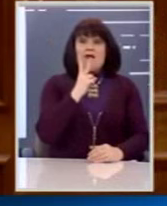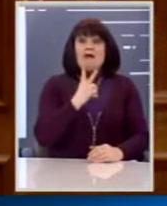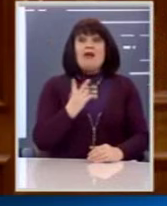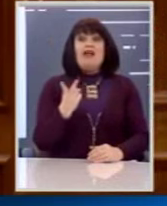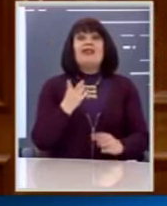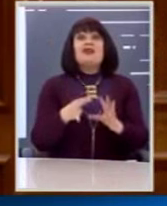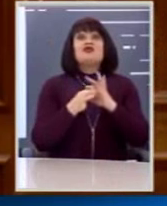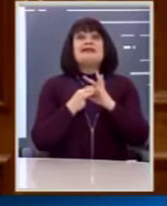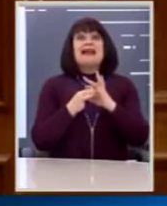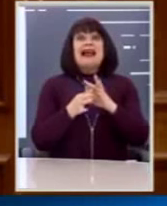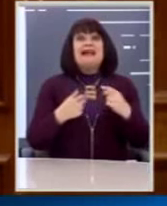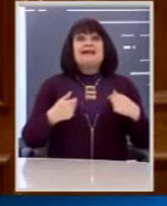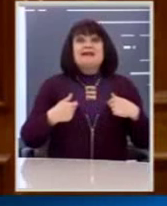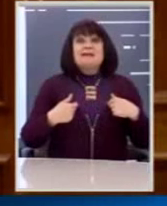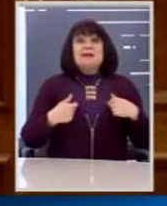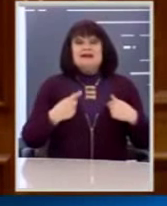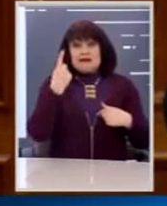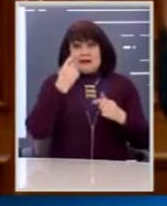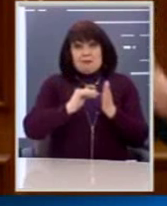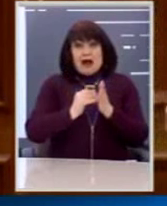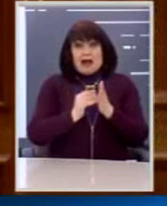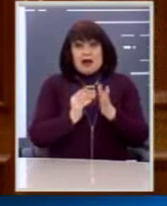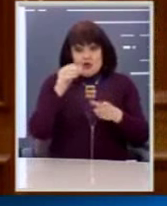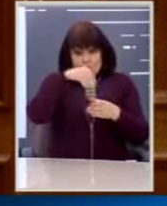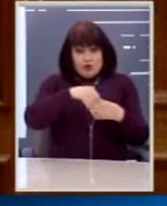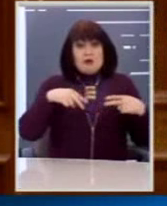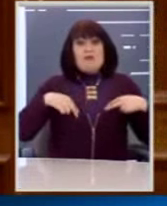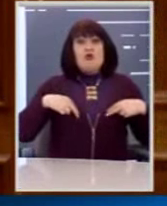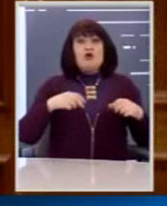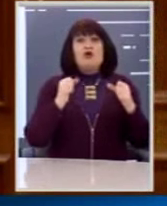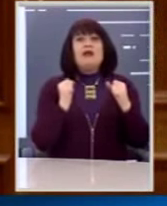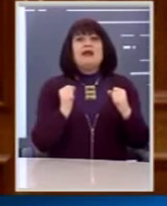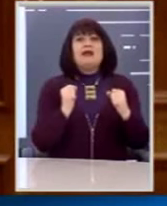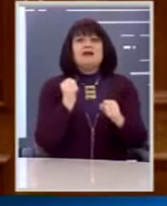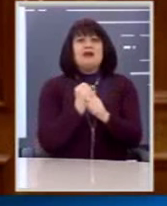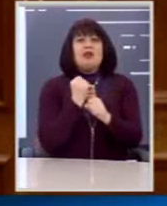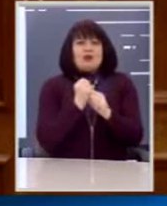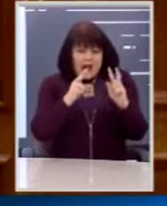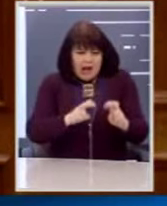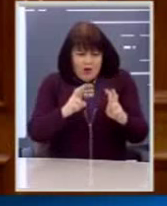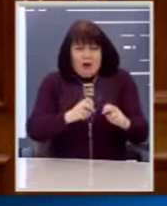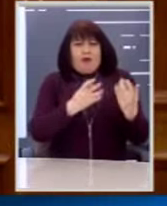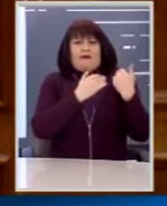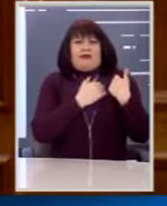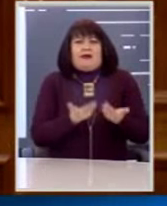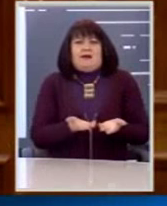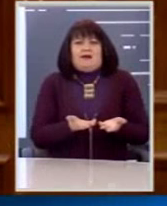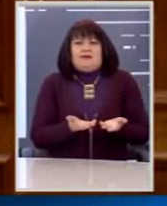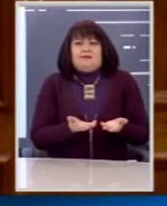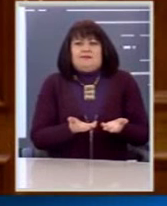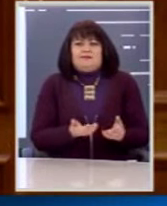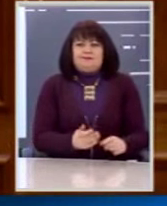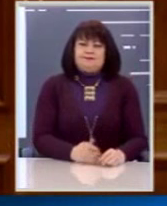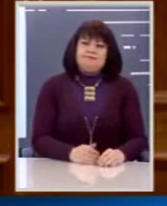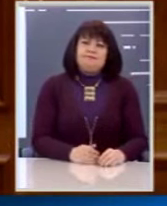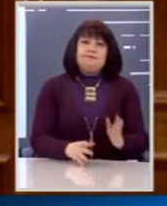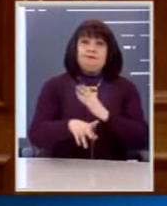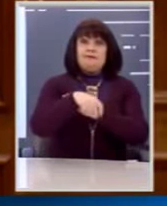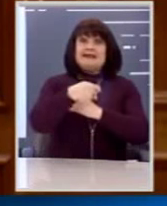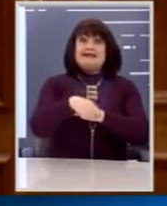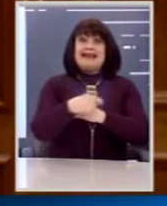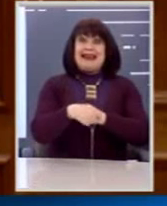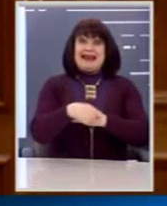δύο συνεργάτες μας και τον έναν υπάλληλο του Υπουργείου οι οποίοι έκαναν τη δουλειά του ελέγχου. Ο Εισαγγελέας